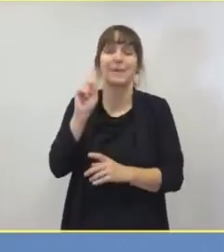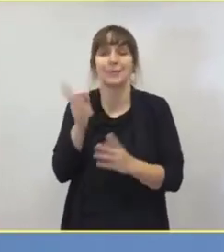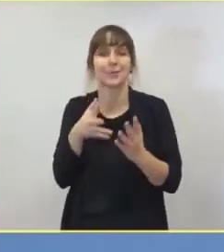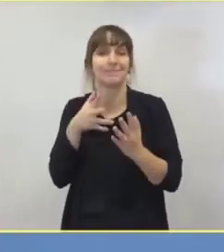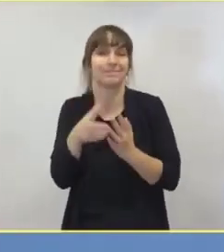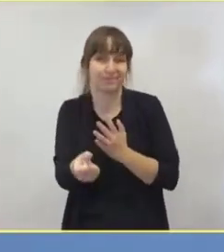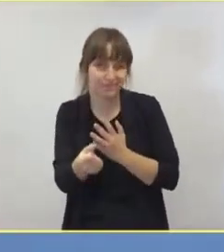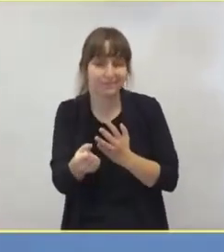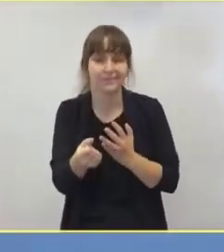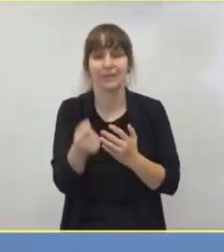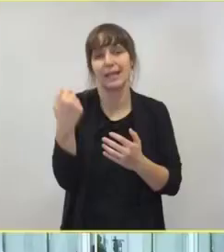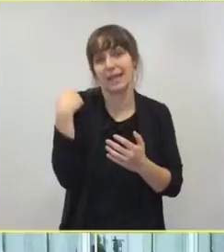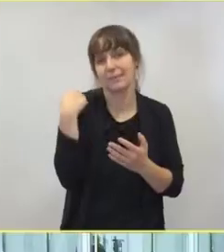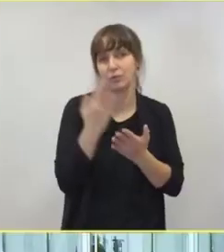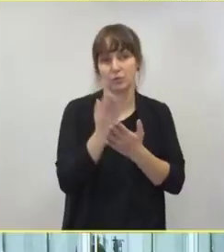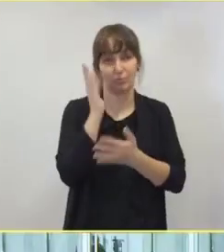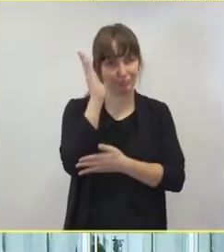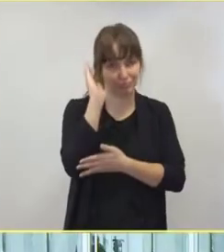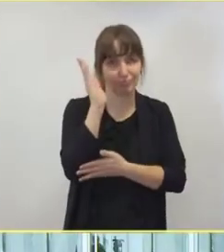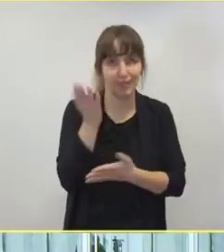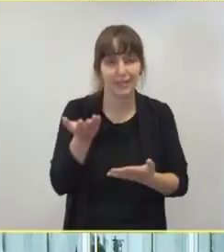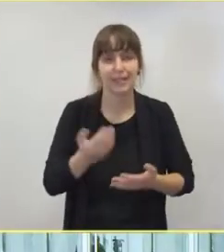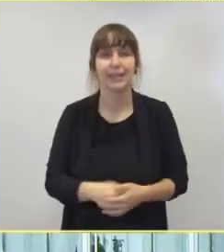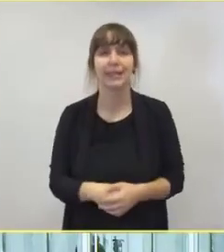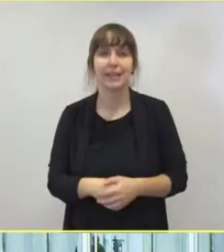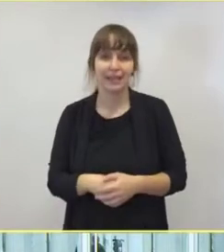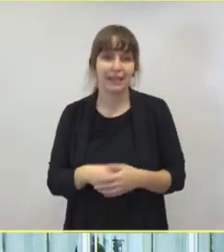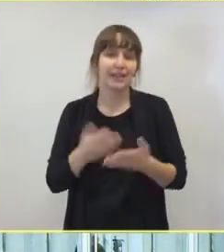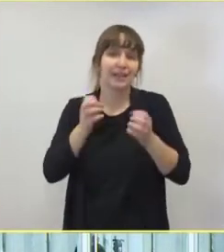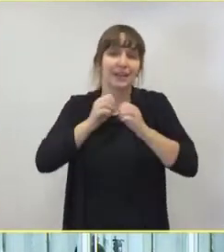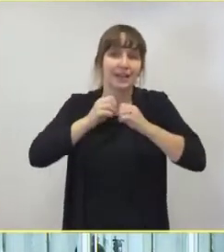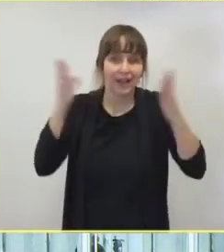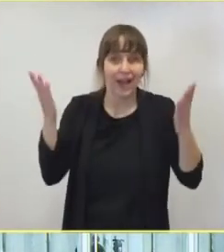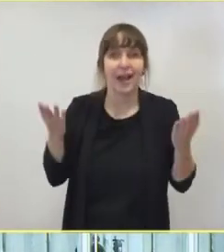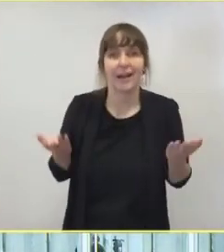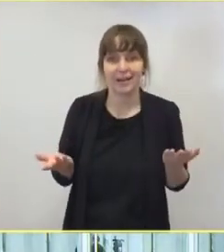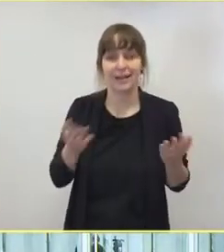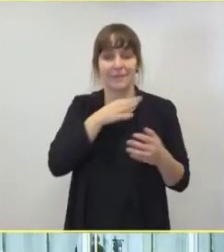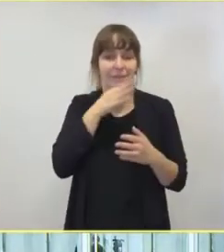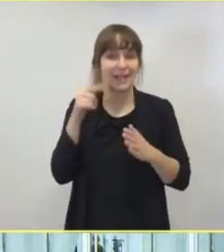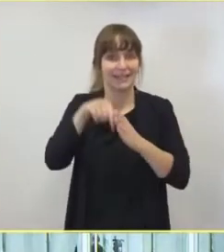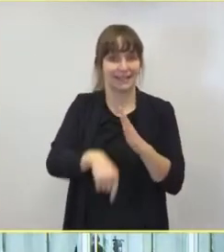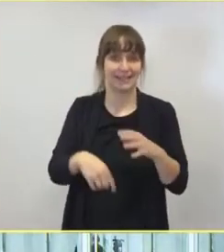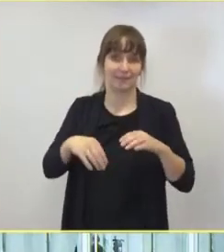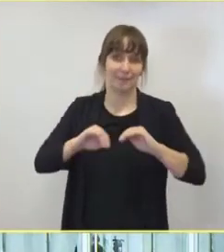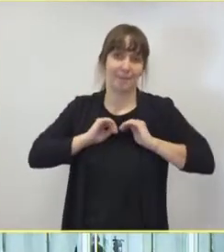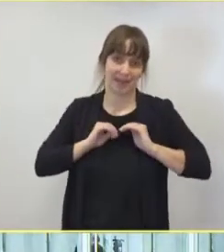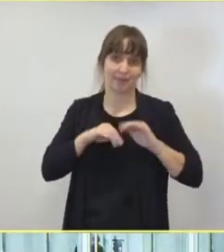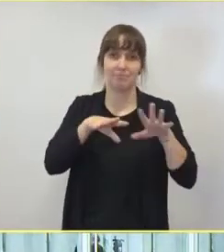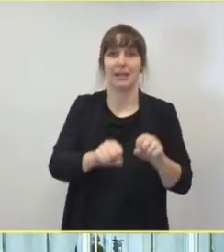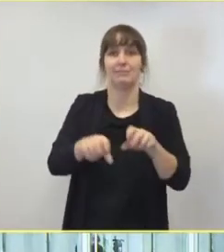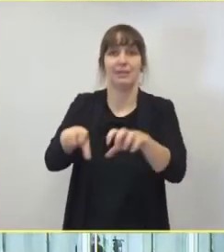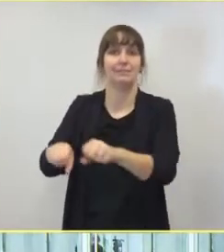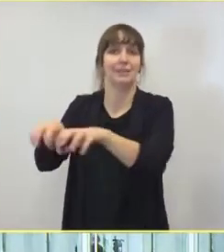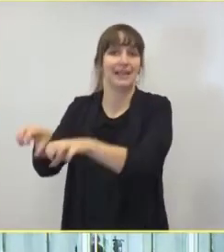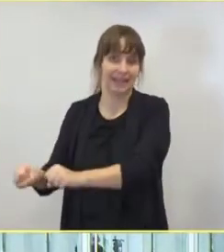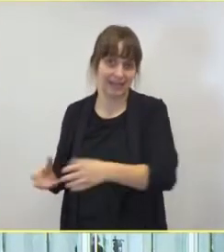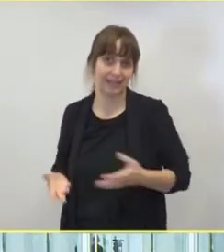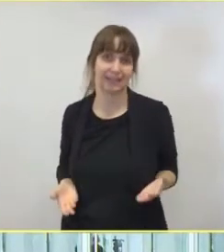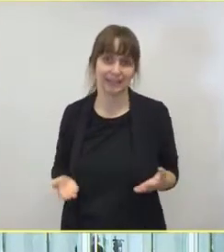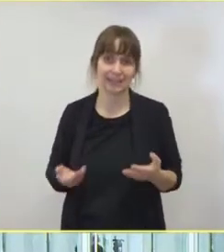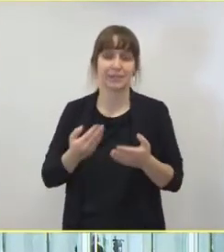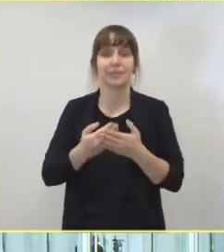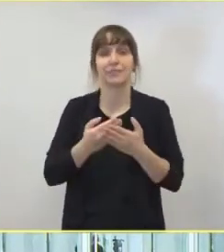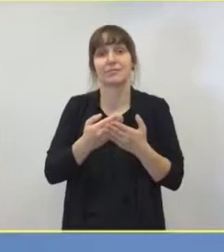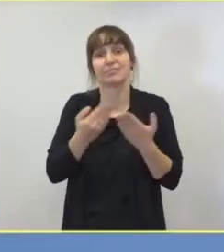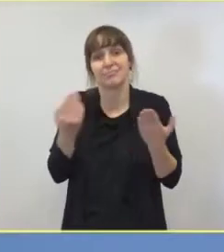Professor Janssens das auch gesagt hat, dass natürlich viele Intensivbetten auch belegt sind und eine deutliche Anzahl von Intensivbetten